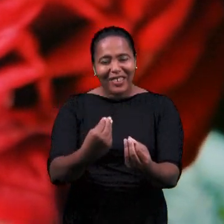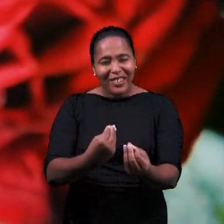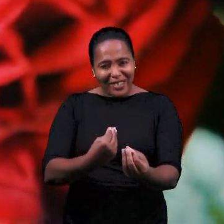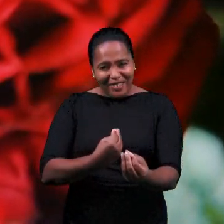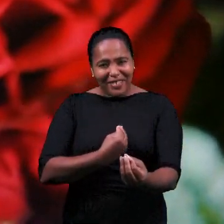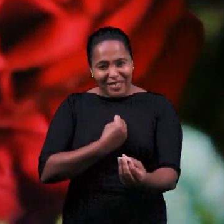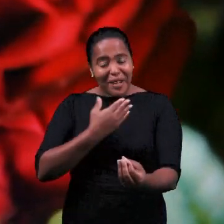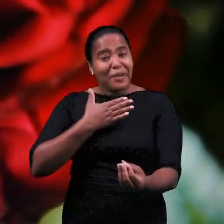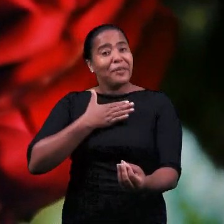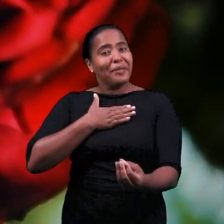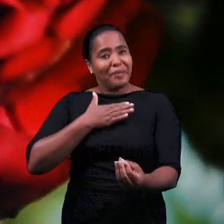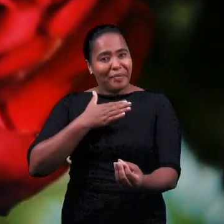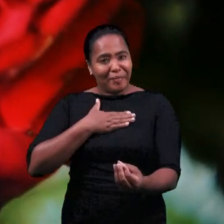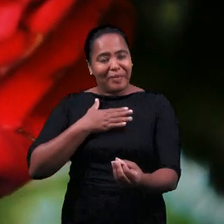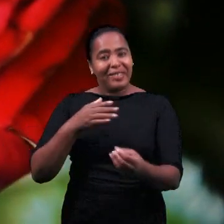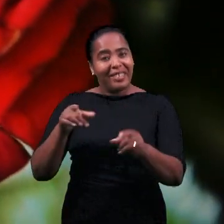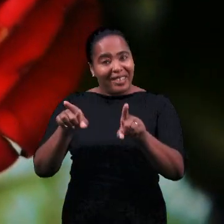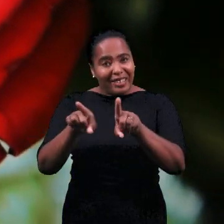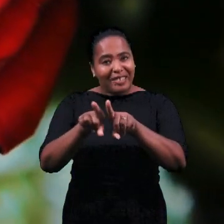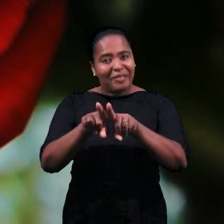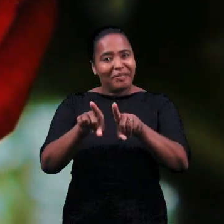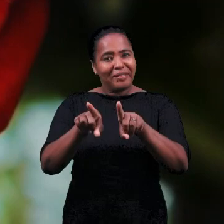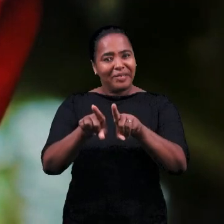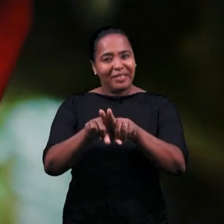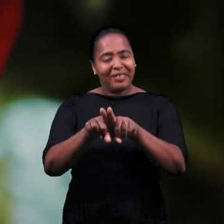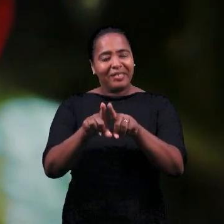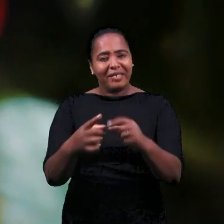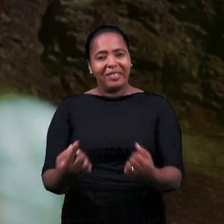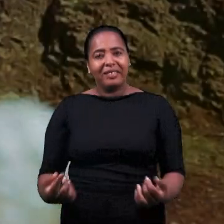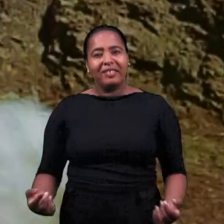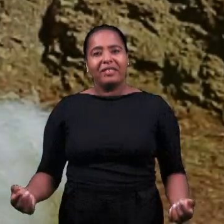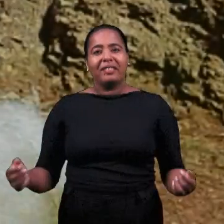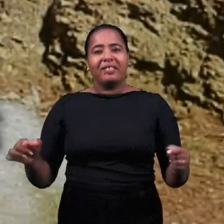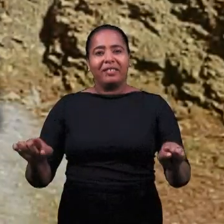Он дал ее и мне, и тебе.